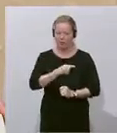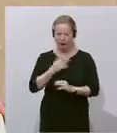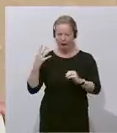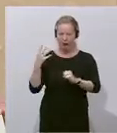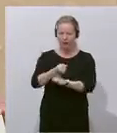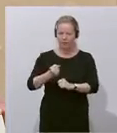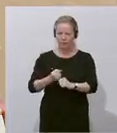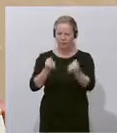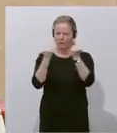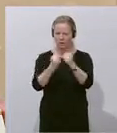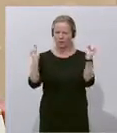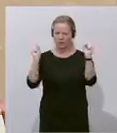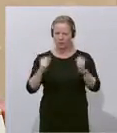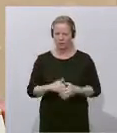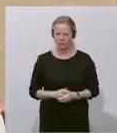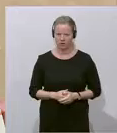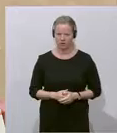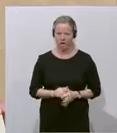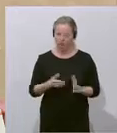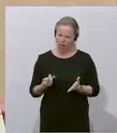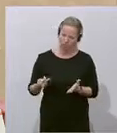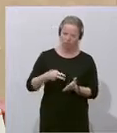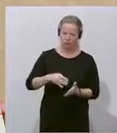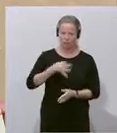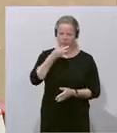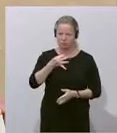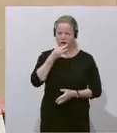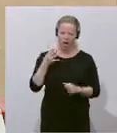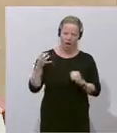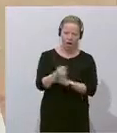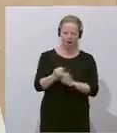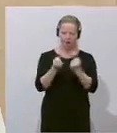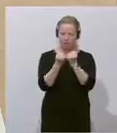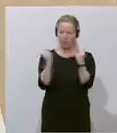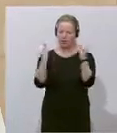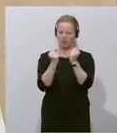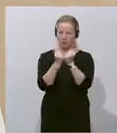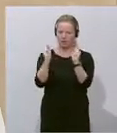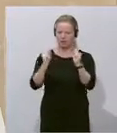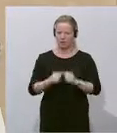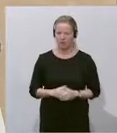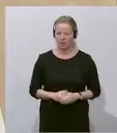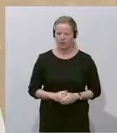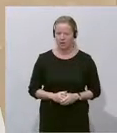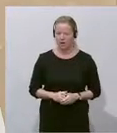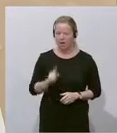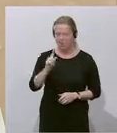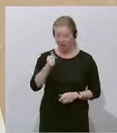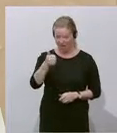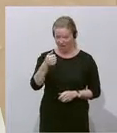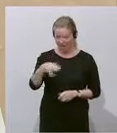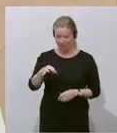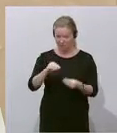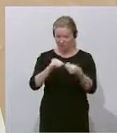Auftritt Nehammer, das ist kein Angriff auf die Demokratie. Einzige Problem dabei, weit und